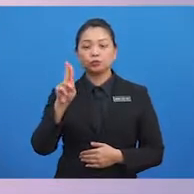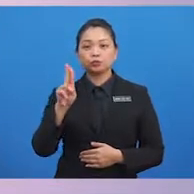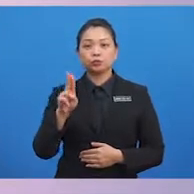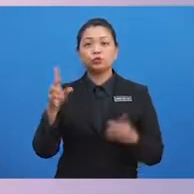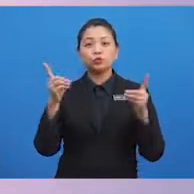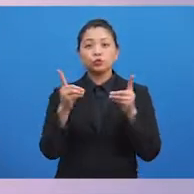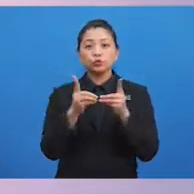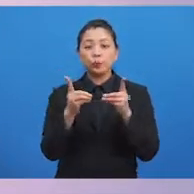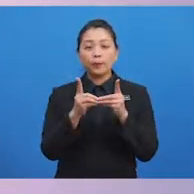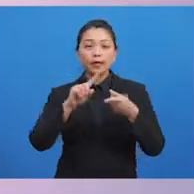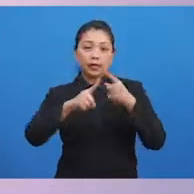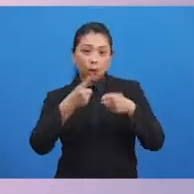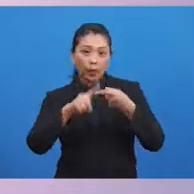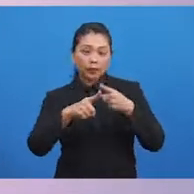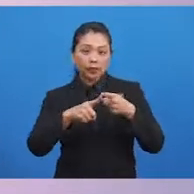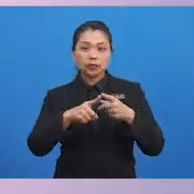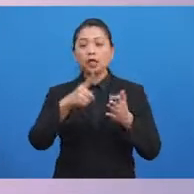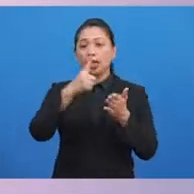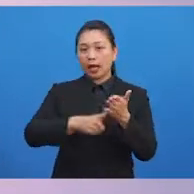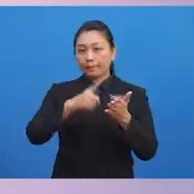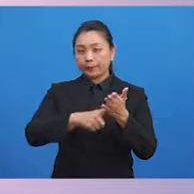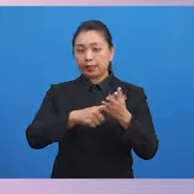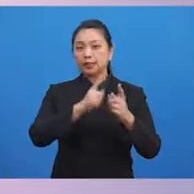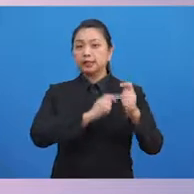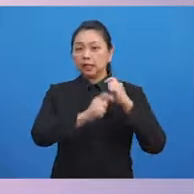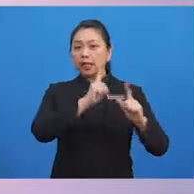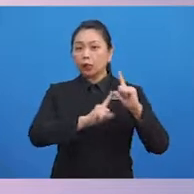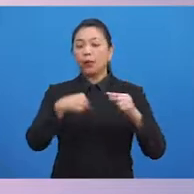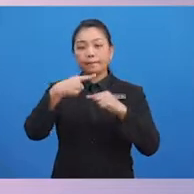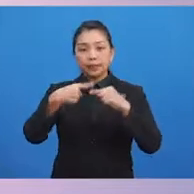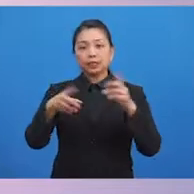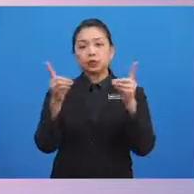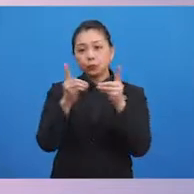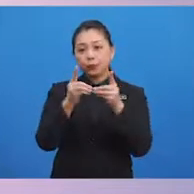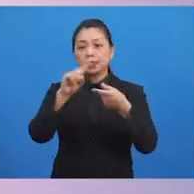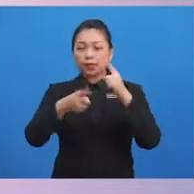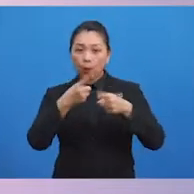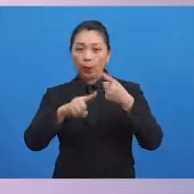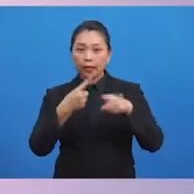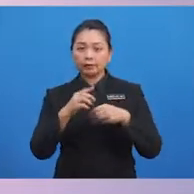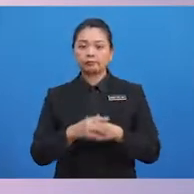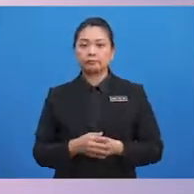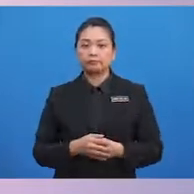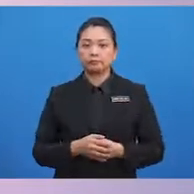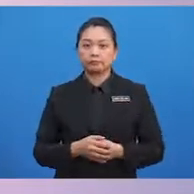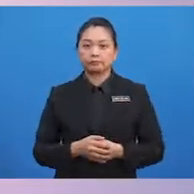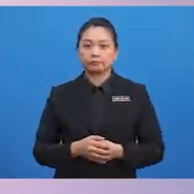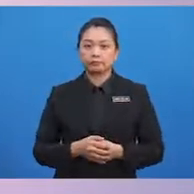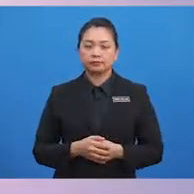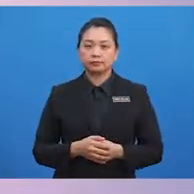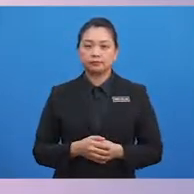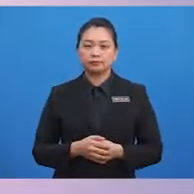Apakah tingkah laku apabila terjumpa kawan kita di luar?